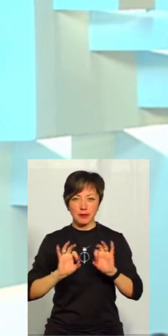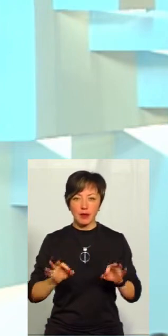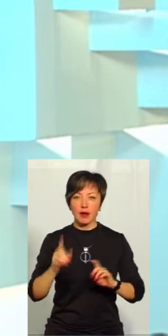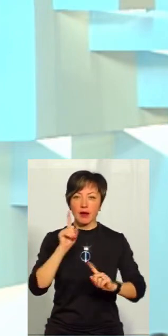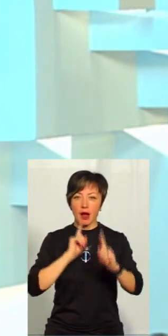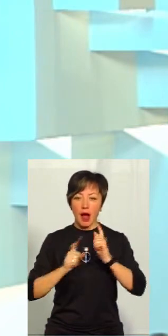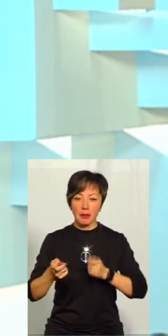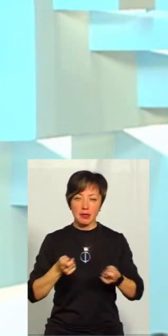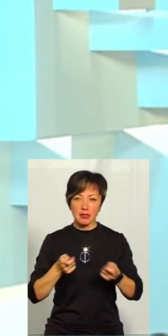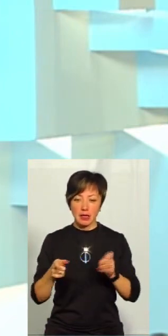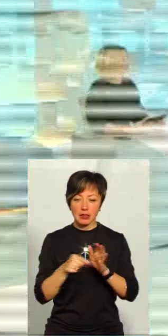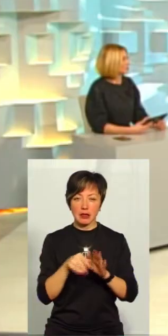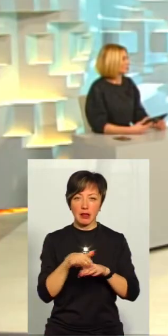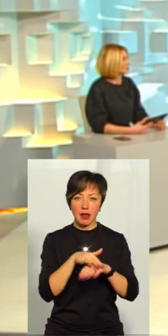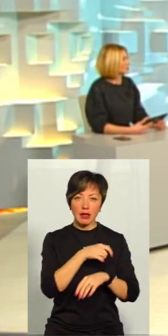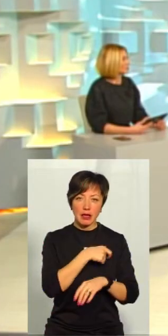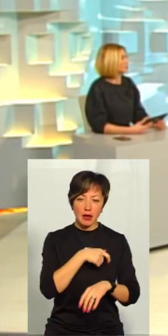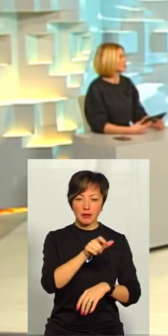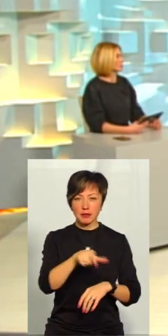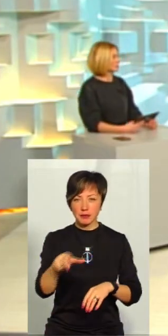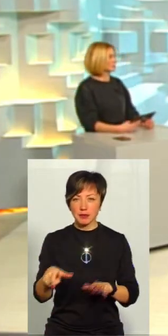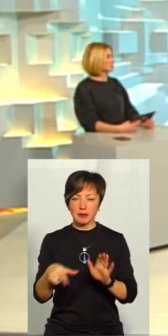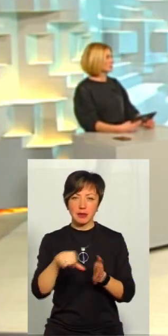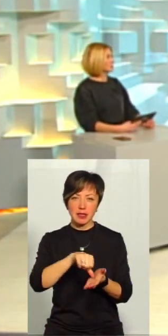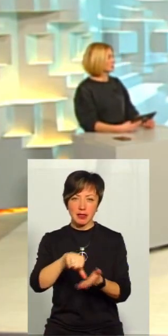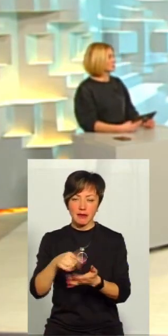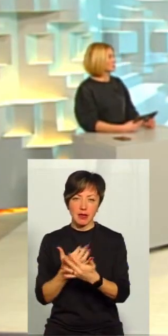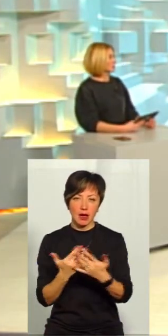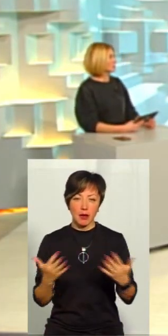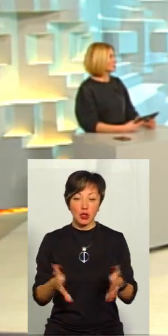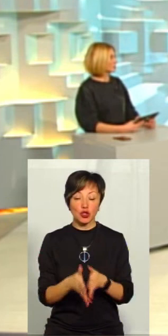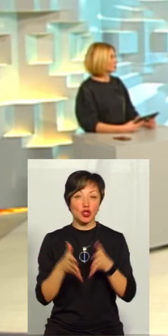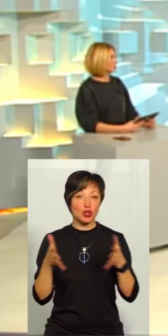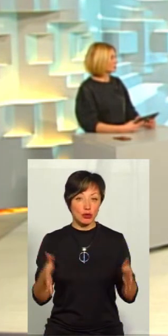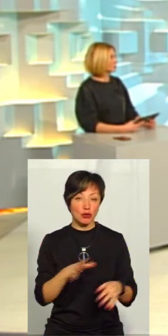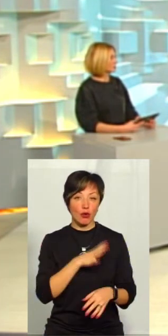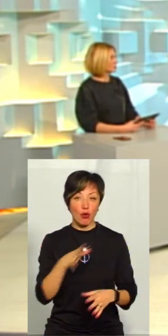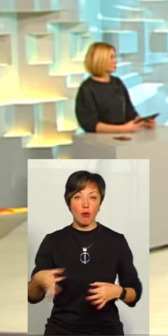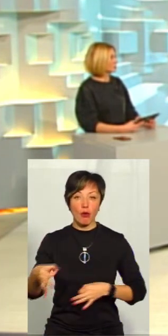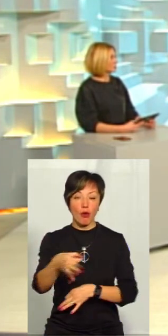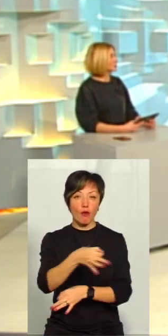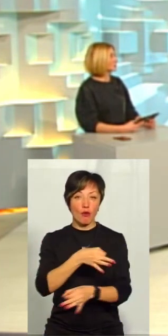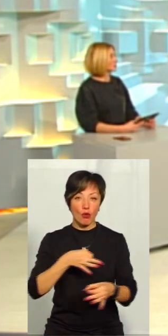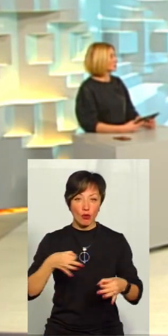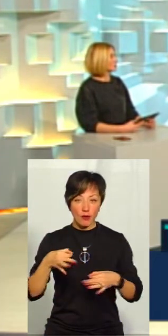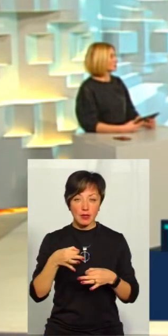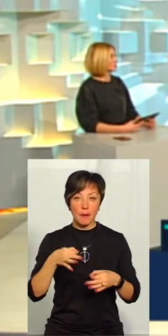адміністрації, з нардепами, громадськістю, з представниками. Широко обговорювався якраз